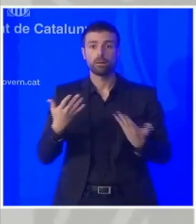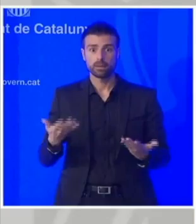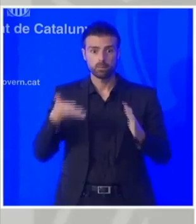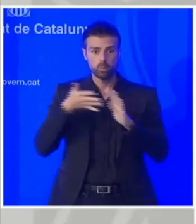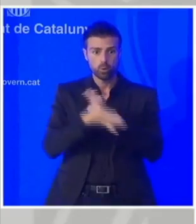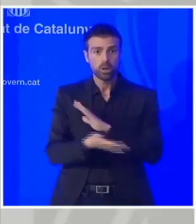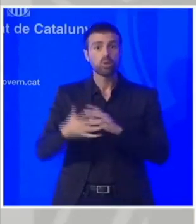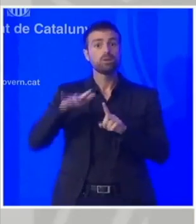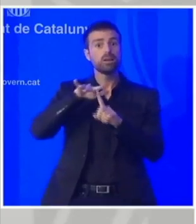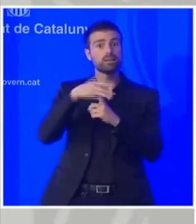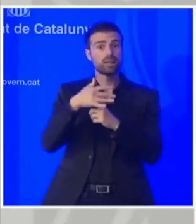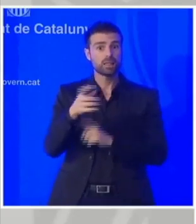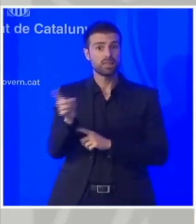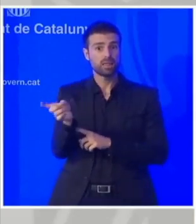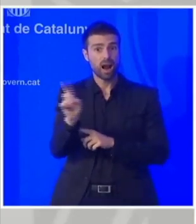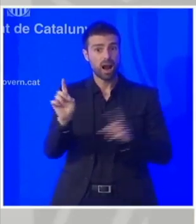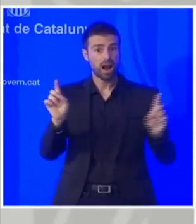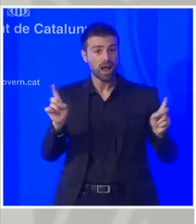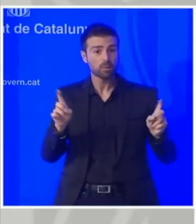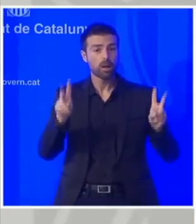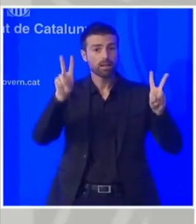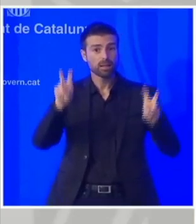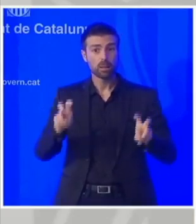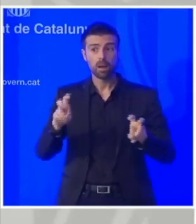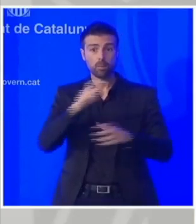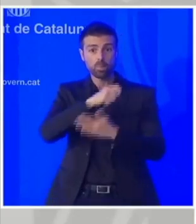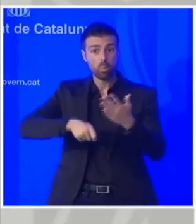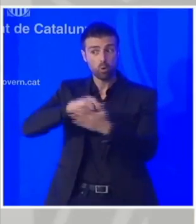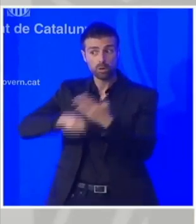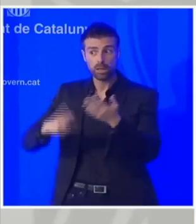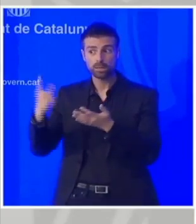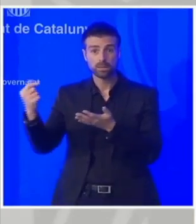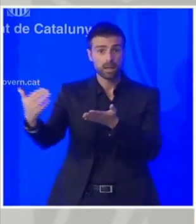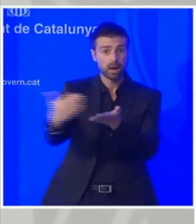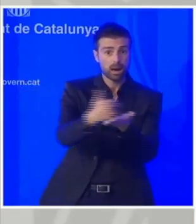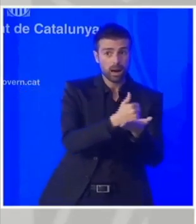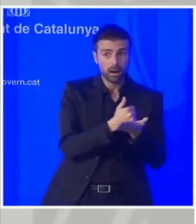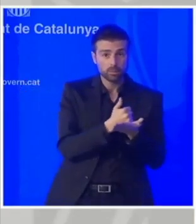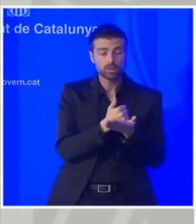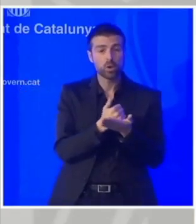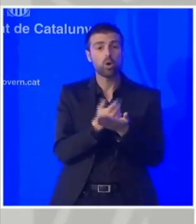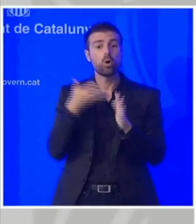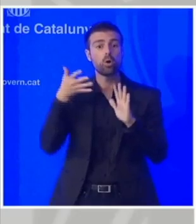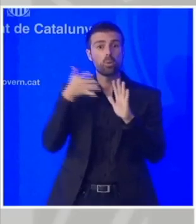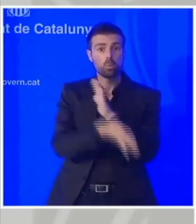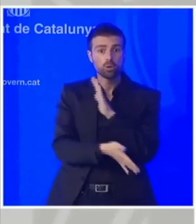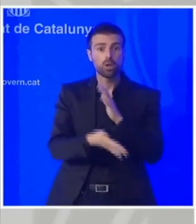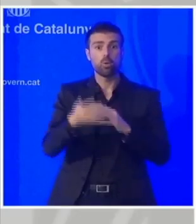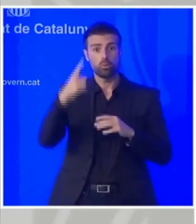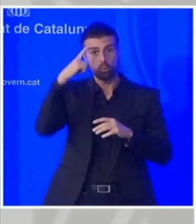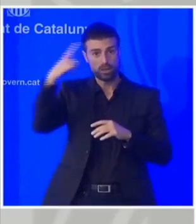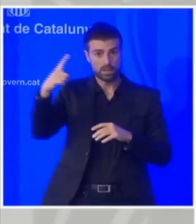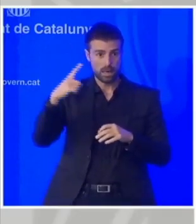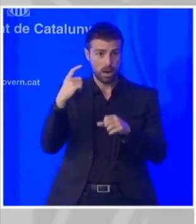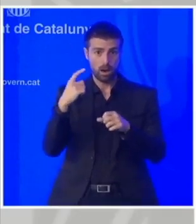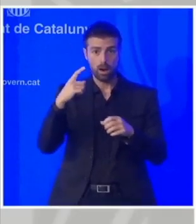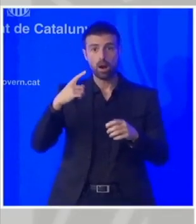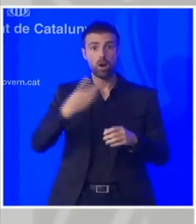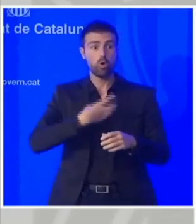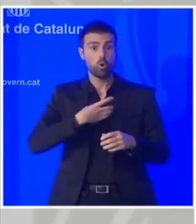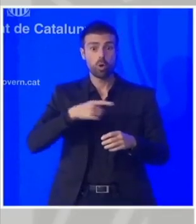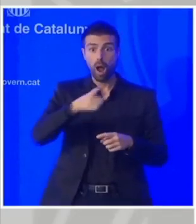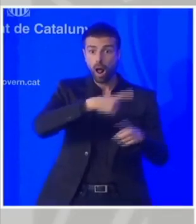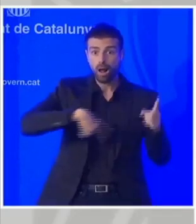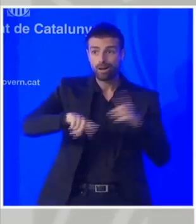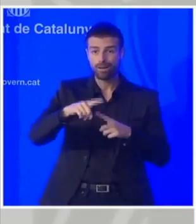propi estat d'alarma, aquesta recaptació en base a les actes de les policies locals va acabar